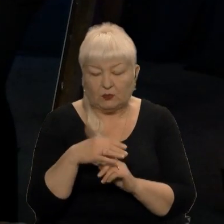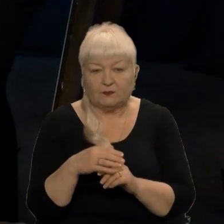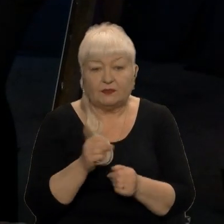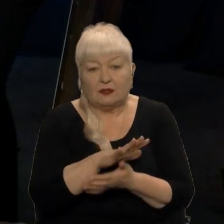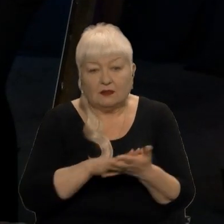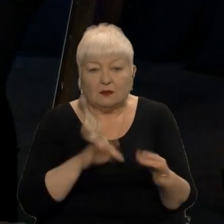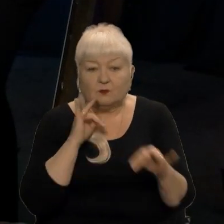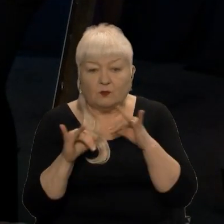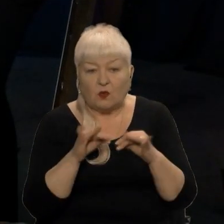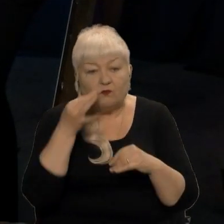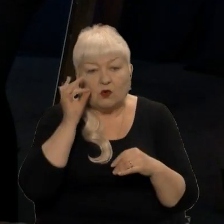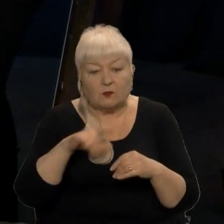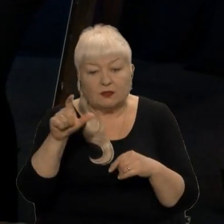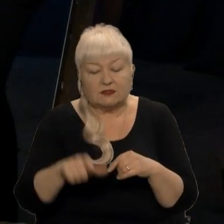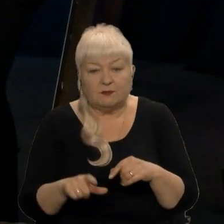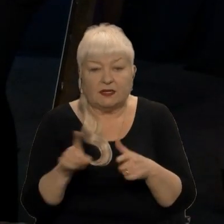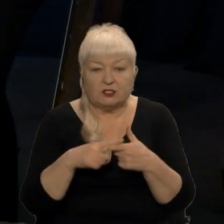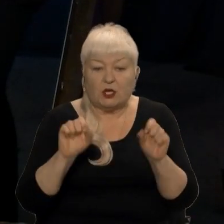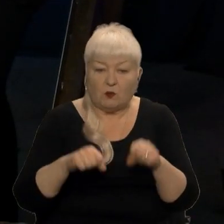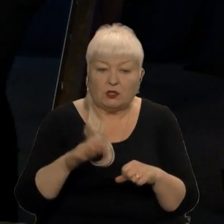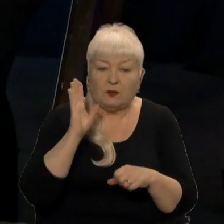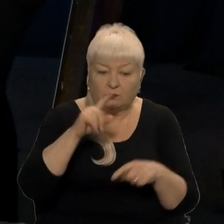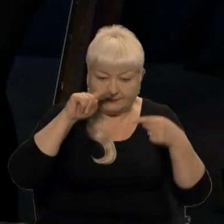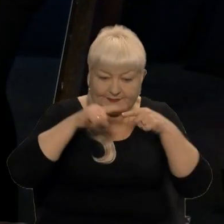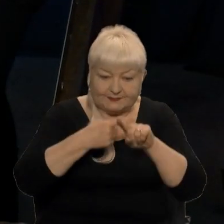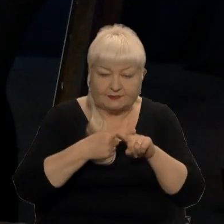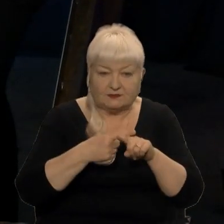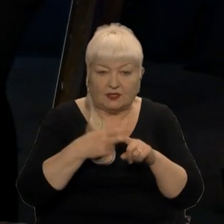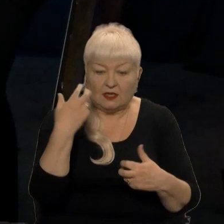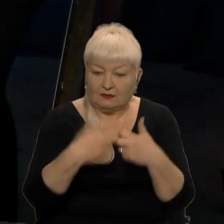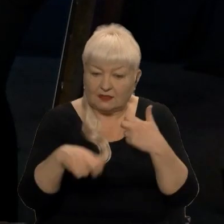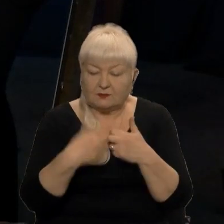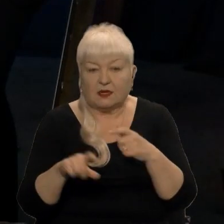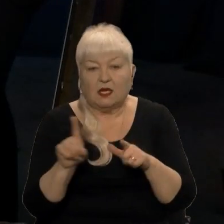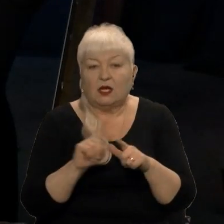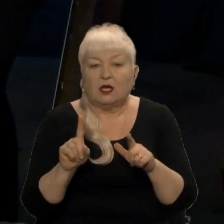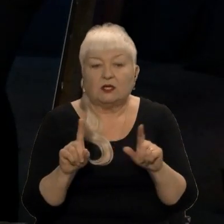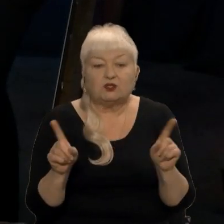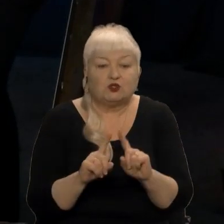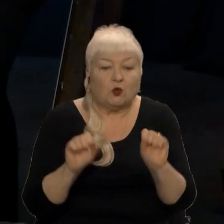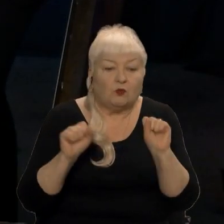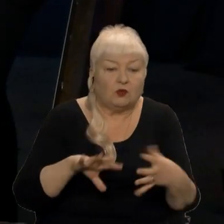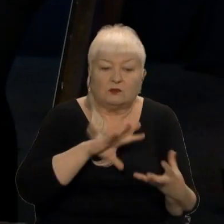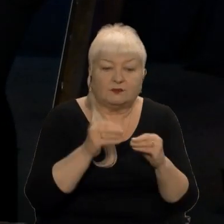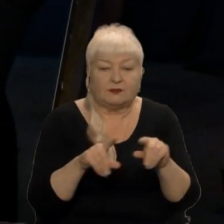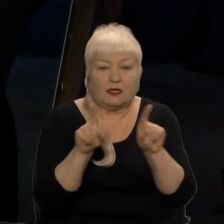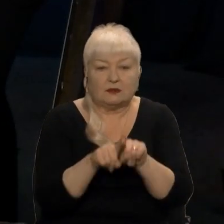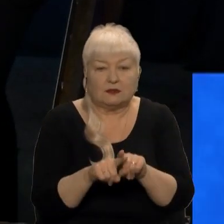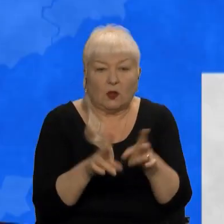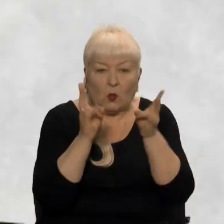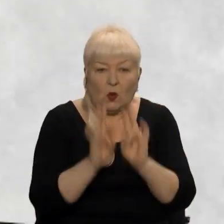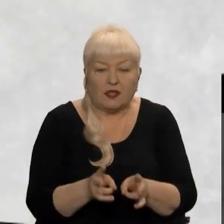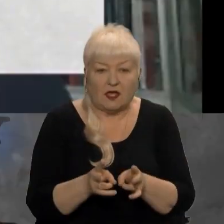поговоримо з експертом про те, чи могли бути технічні несправності або що могло призвести до такої аварії. Експерт з